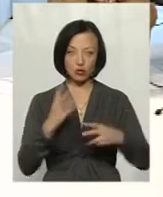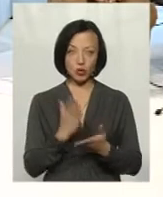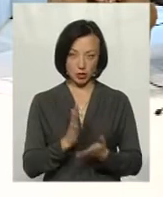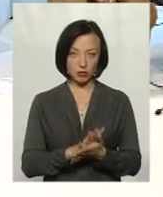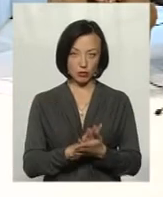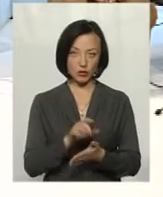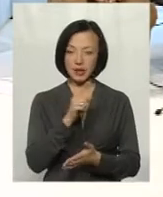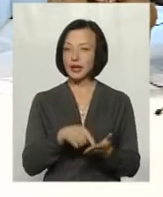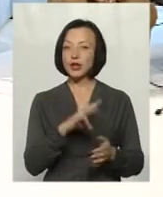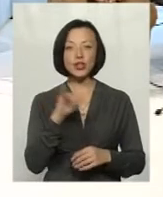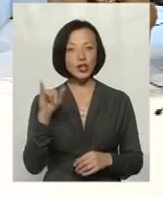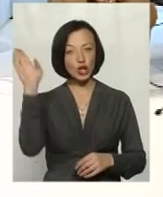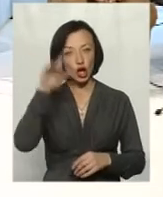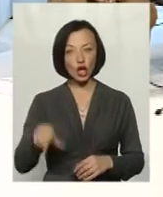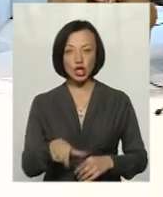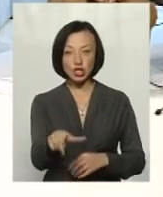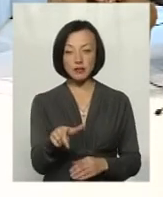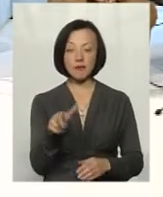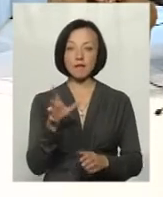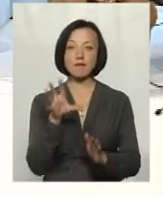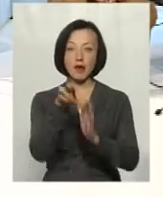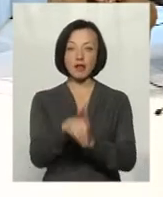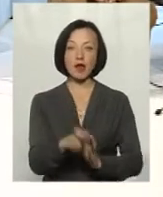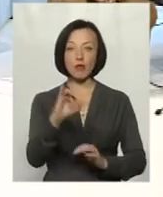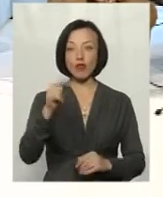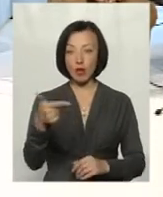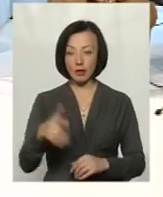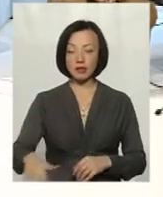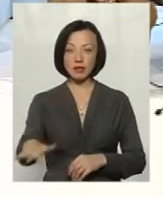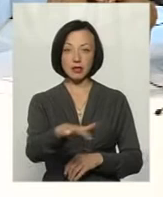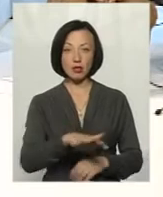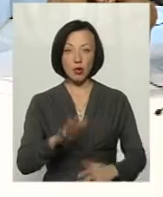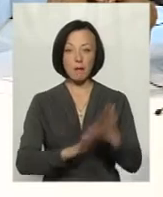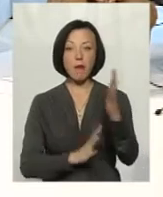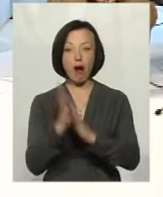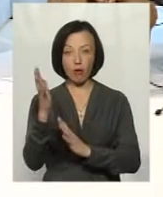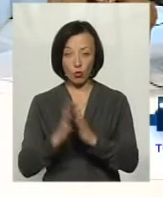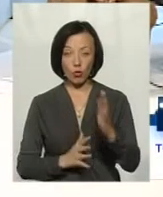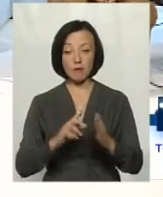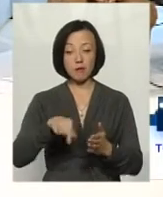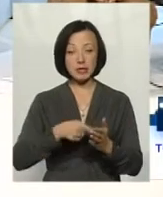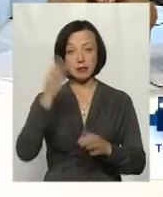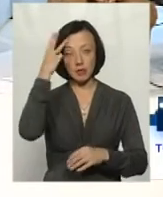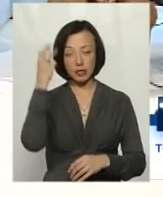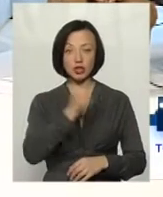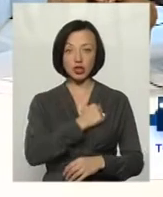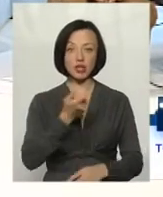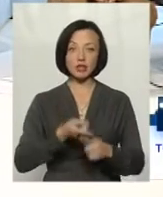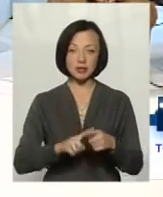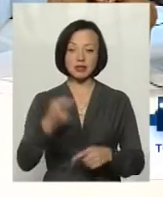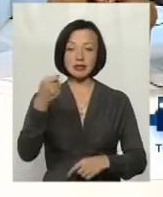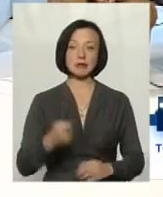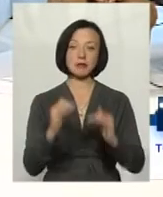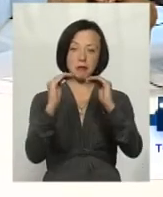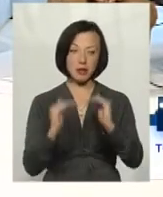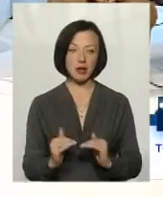забруднення? Ні, річка Плоска, вона саме впадає в Південний Бух на території парку і місті Хмельницькому, але, на жаль, річка дійсно змиліла,